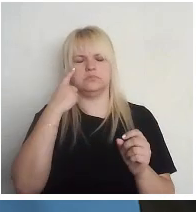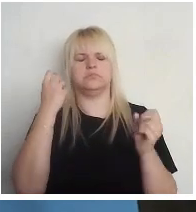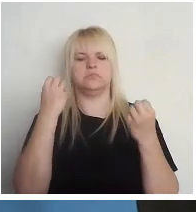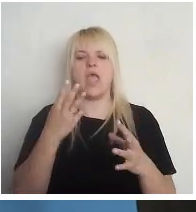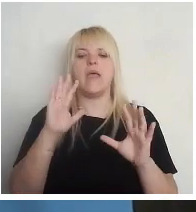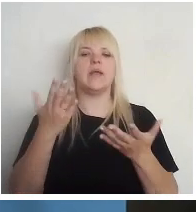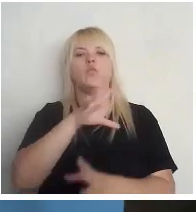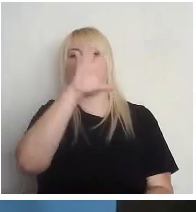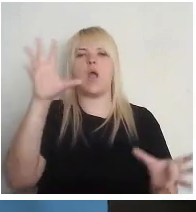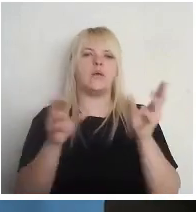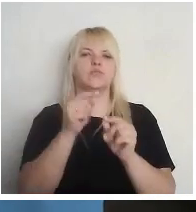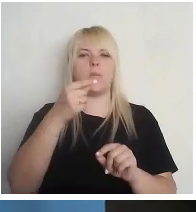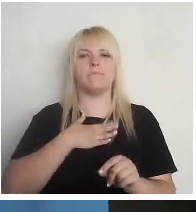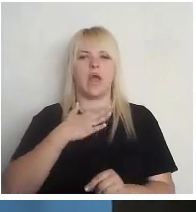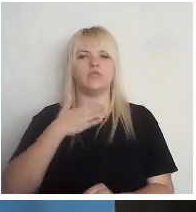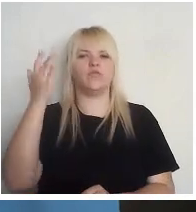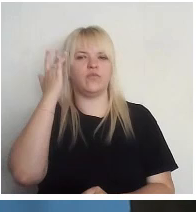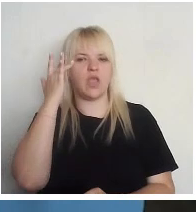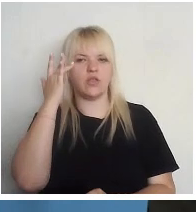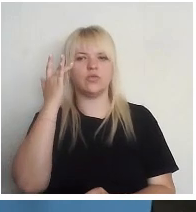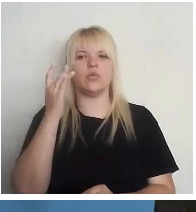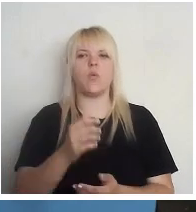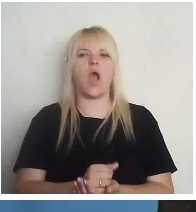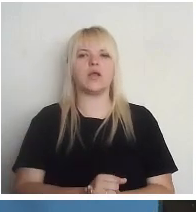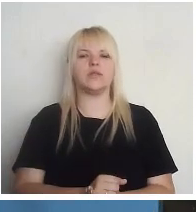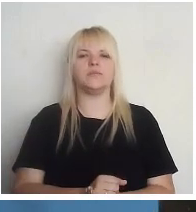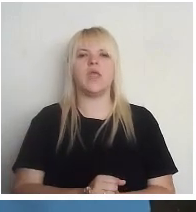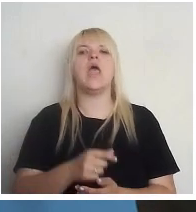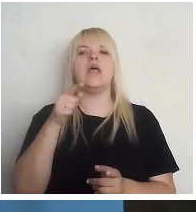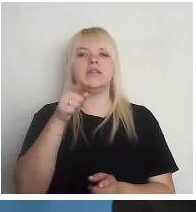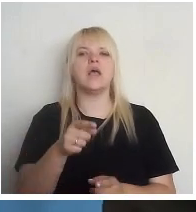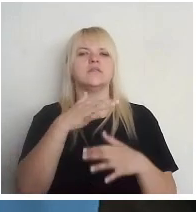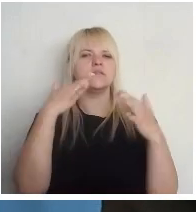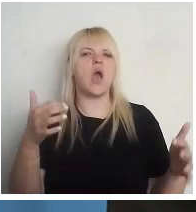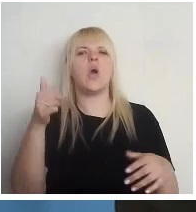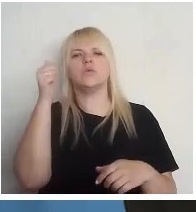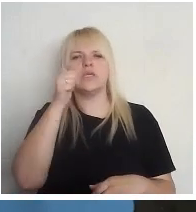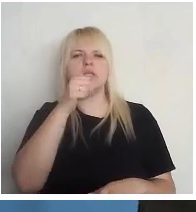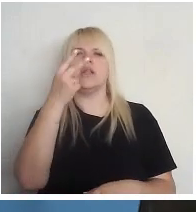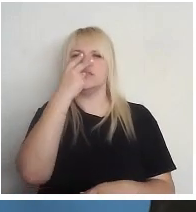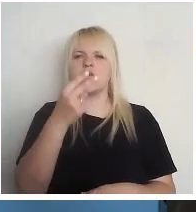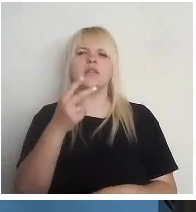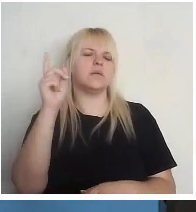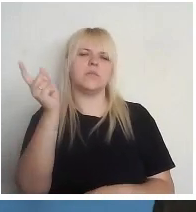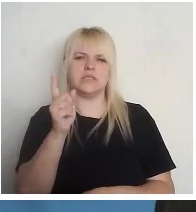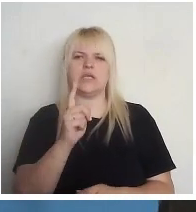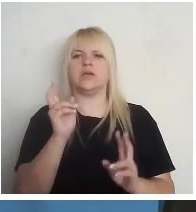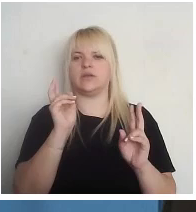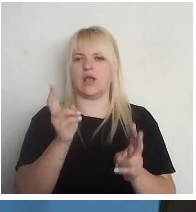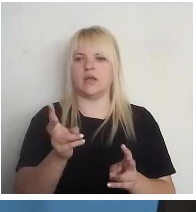to manu viedokli, tas, uz ko mēs daudz ikdienās skatamies, ir par to